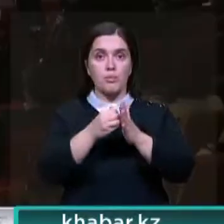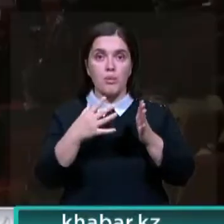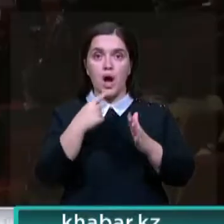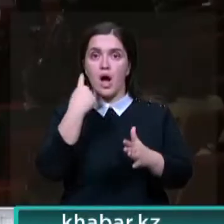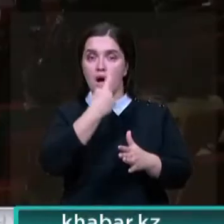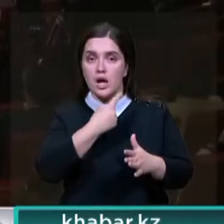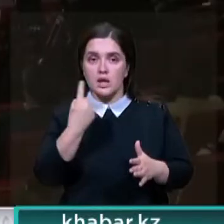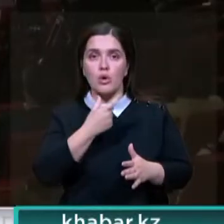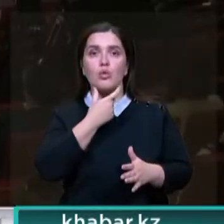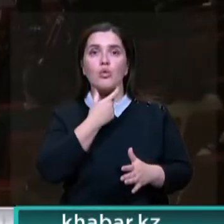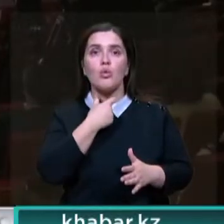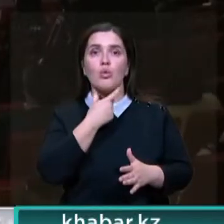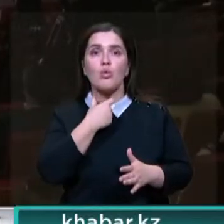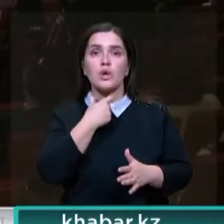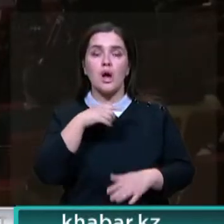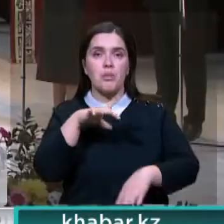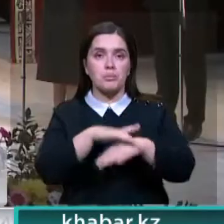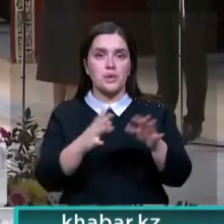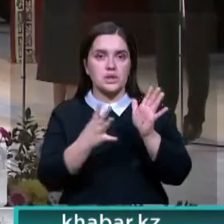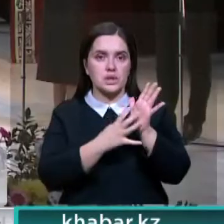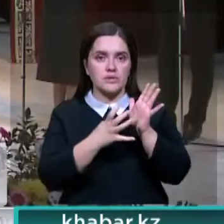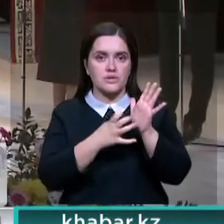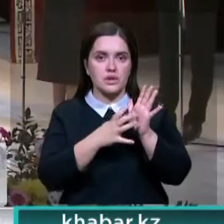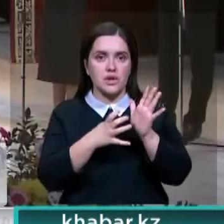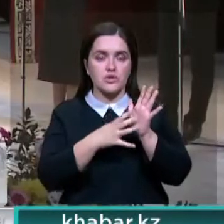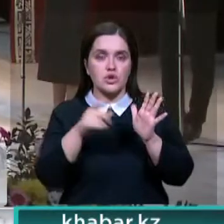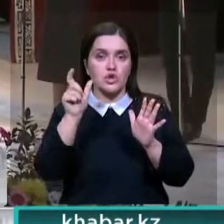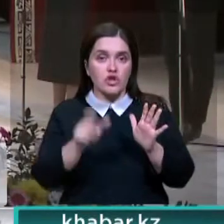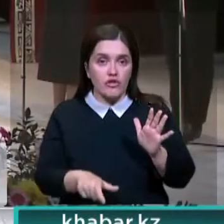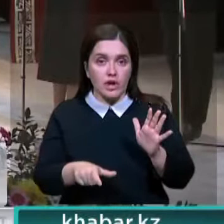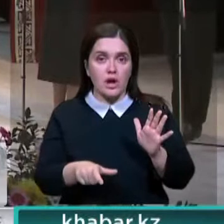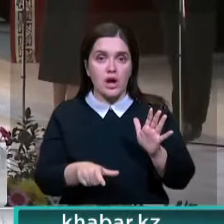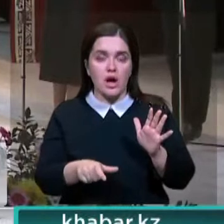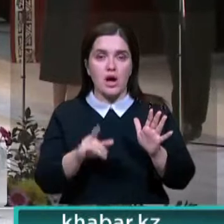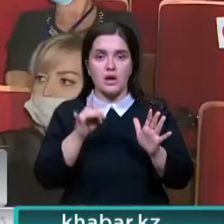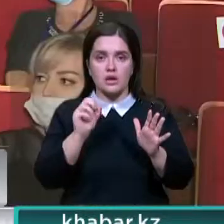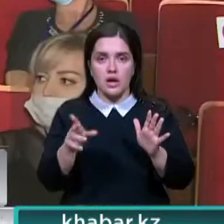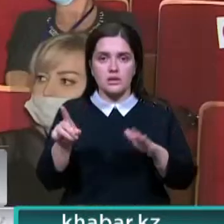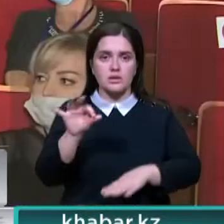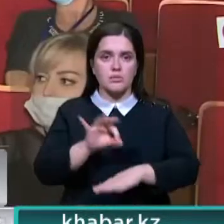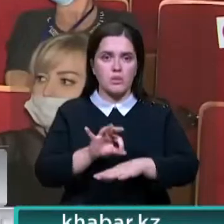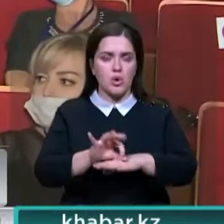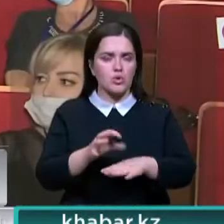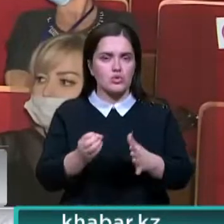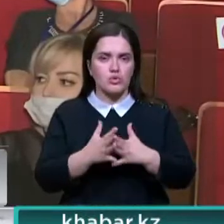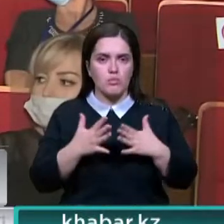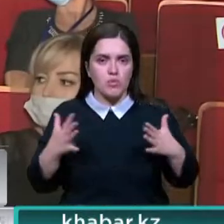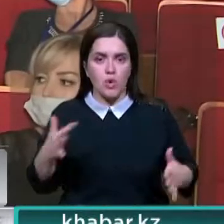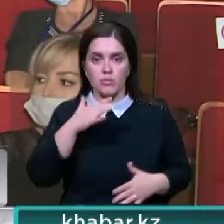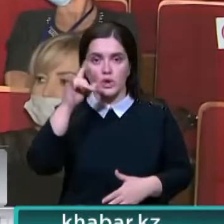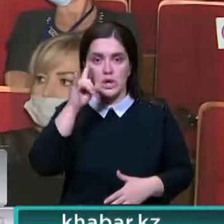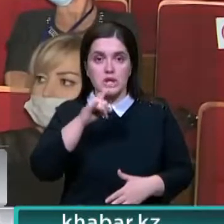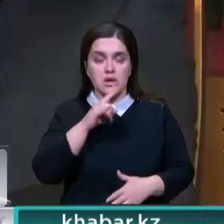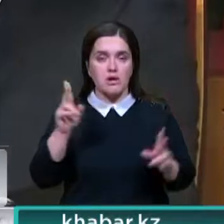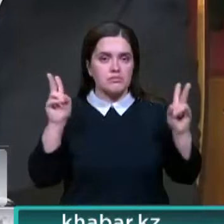полости рта, горла, щитовидной железы обнаружили у больше, чем 900 человек. Однако онкологи считают, заболевших гораздо больше.